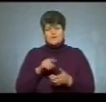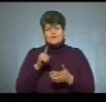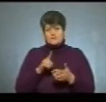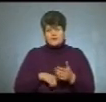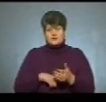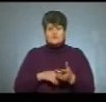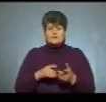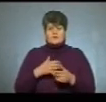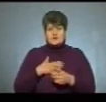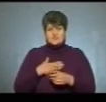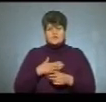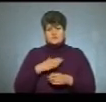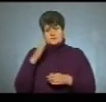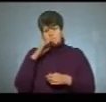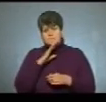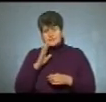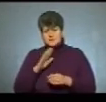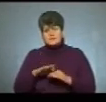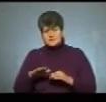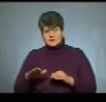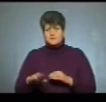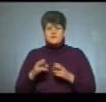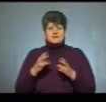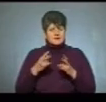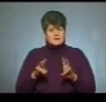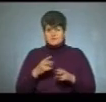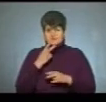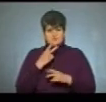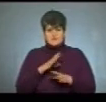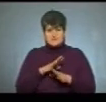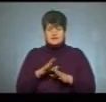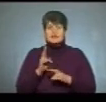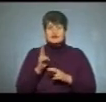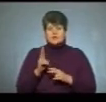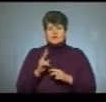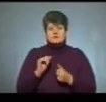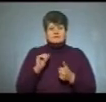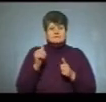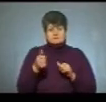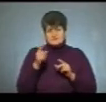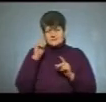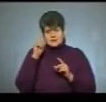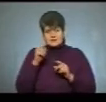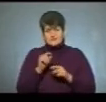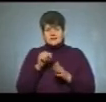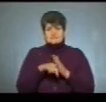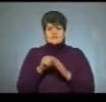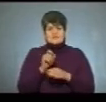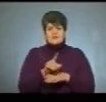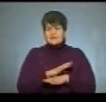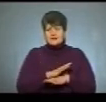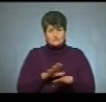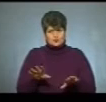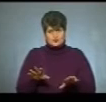абітурієнтів, батьків. Тому на це не потрібно реагувати, адже ніхто зазвичай знати змісту завдань не буде. Це